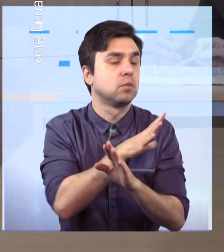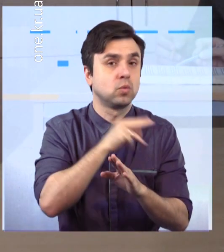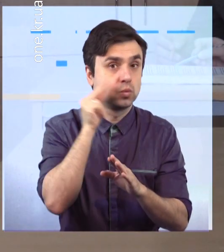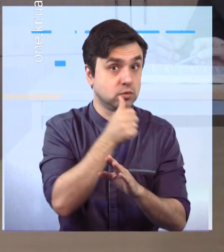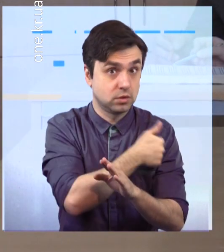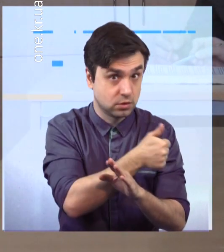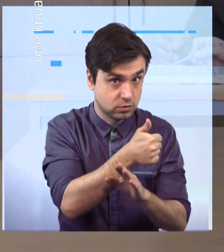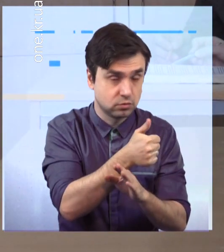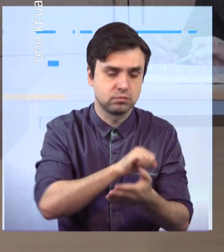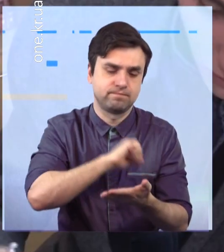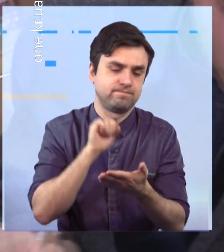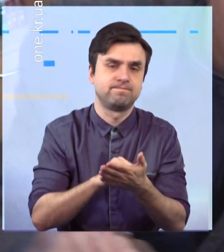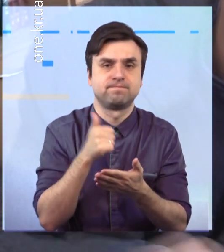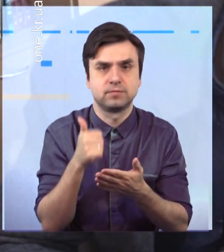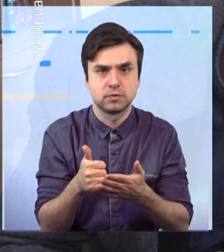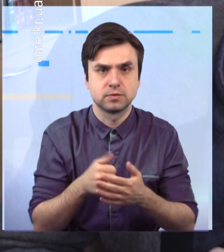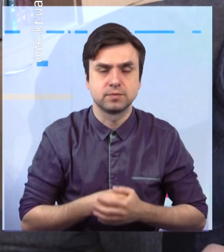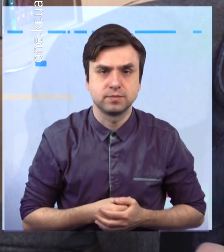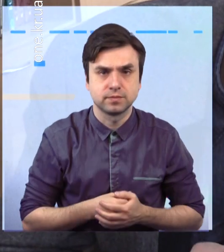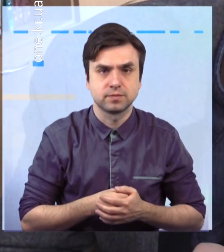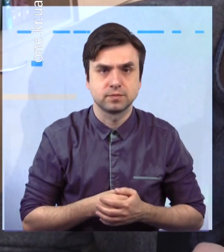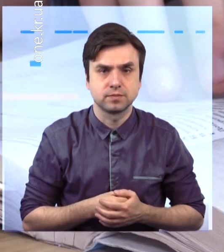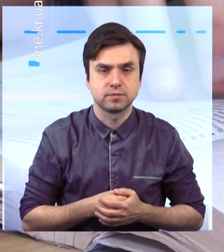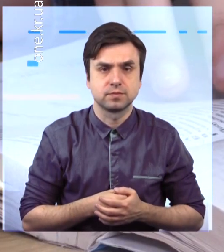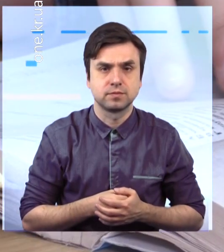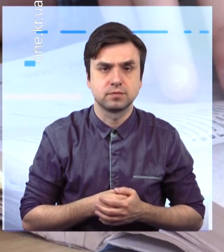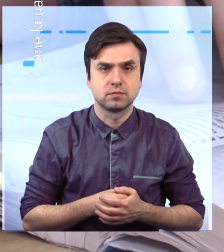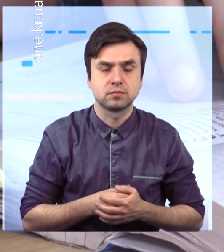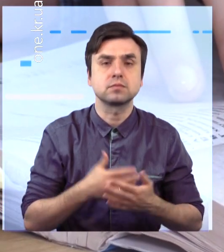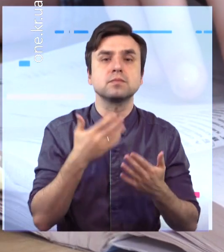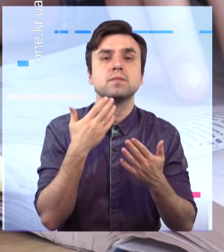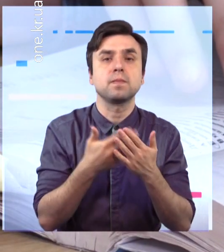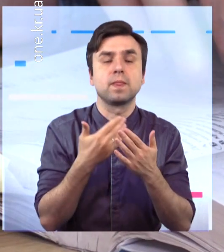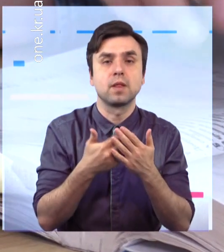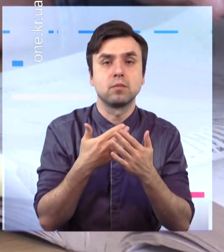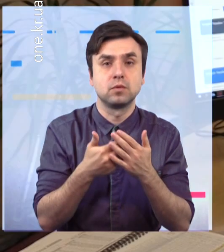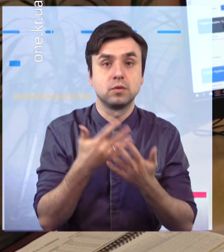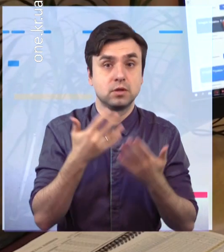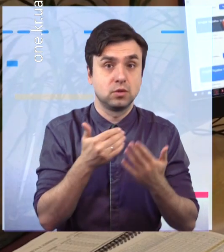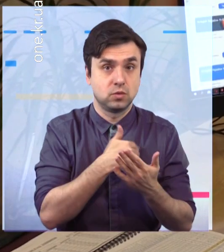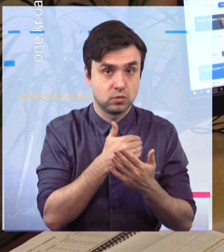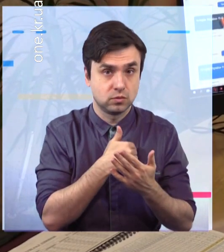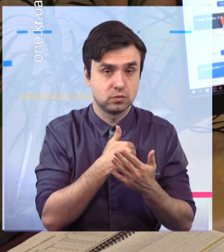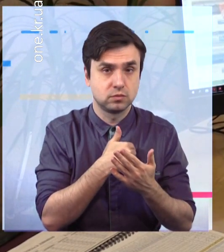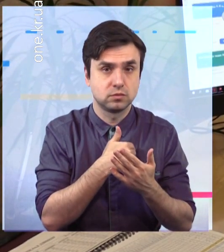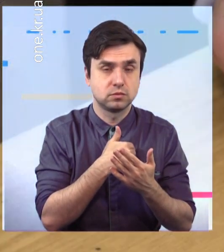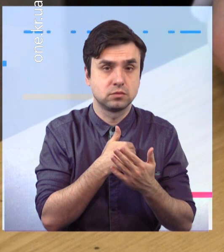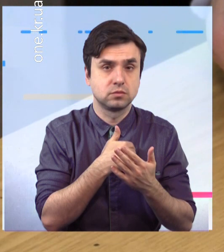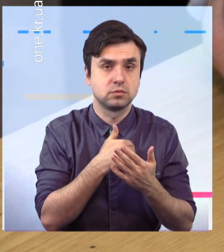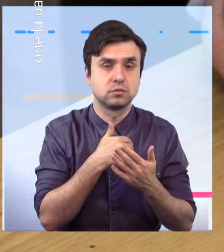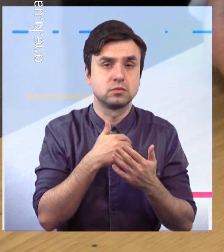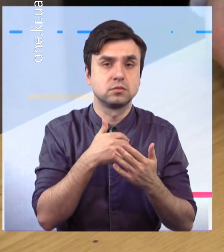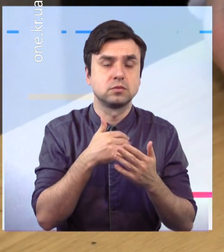вибрати вид оцінювання їхніх результатів навчання. А саме шляхом річного оцінювання ДПА чи